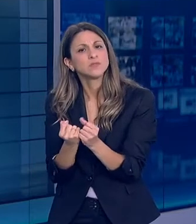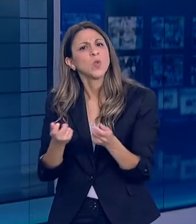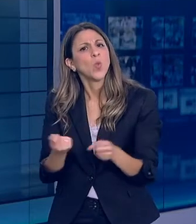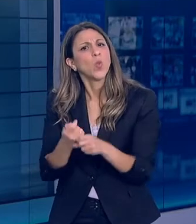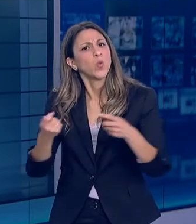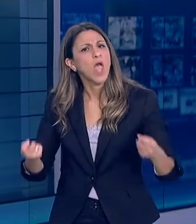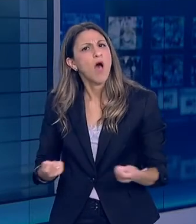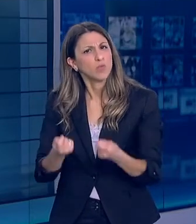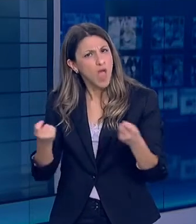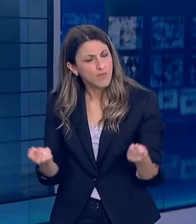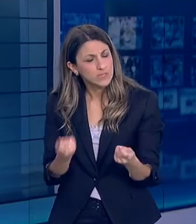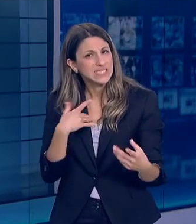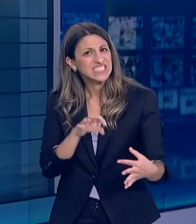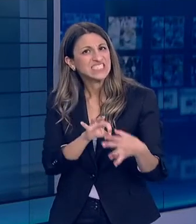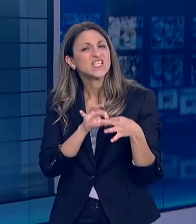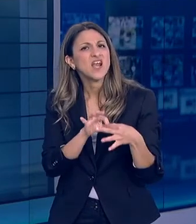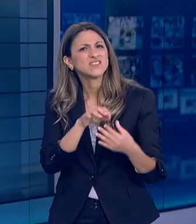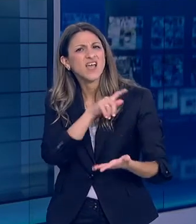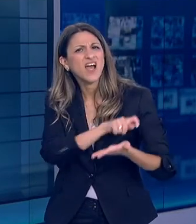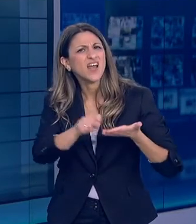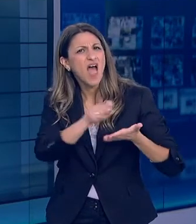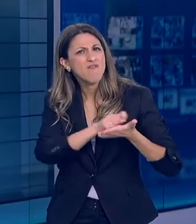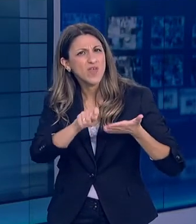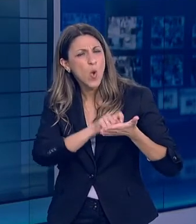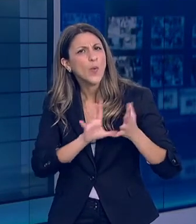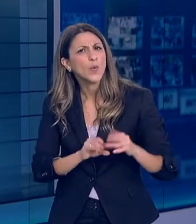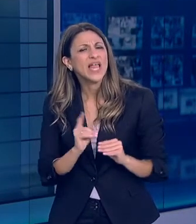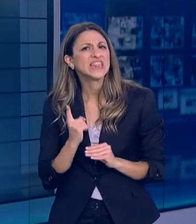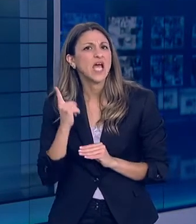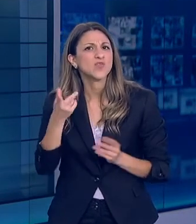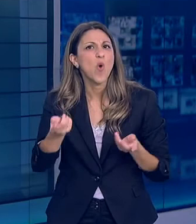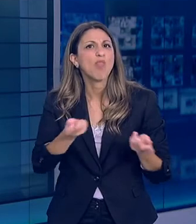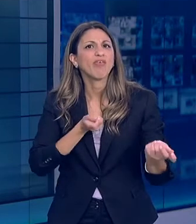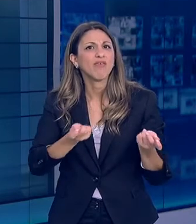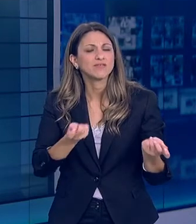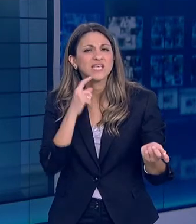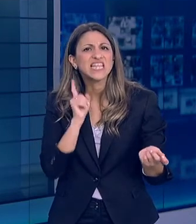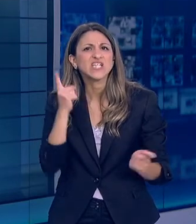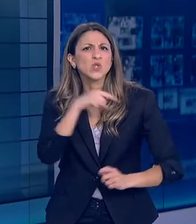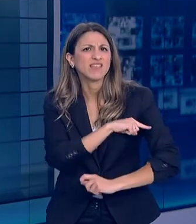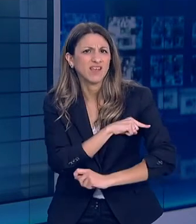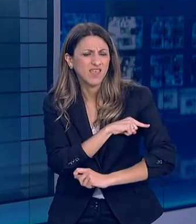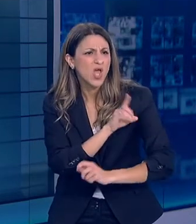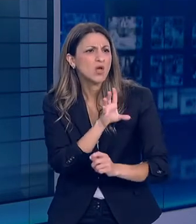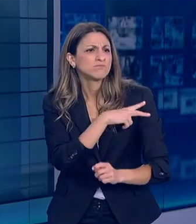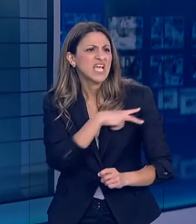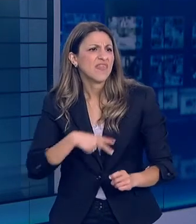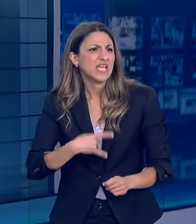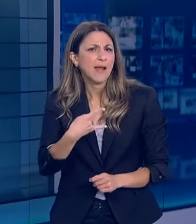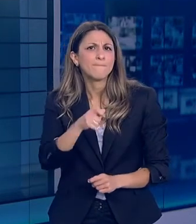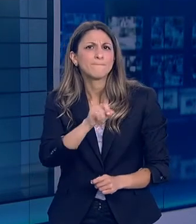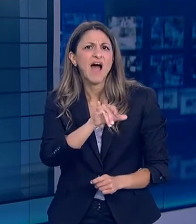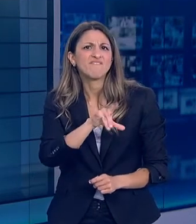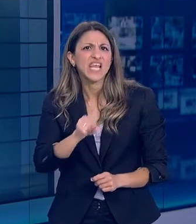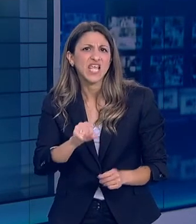Ιατρικής Του Εθνικού Οργανισμού Δημόσιας Υγείας Του που έχει καταπληκτικούς επιστήμονες Επασχολούνται χρόνια με την ταξιδιωτική ιατρική Την κυρία Παυλή και την ομάδα της Και